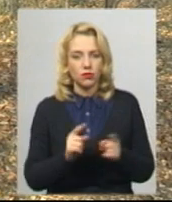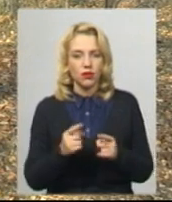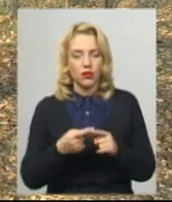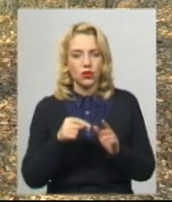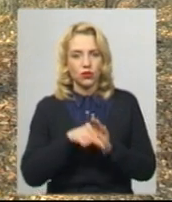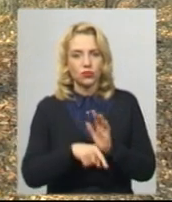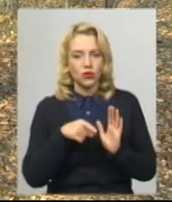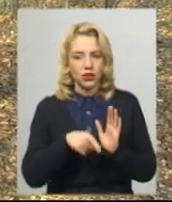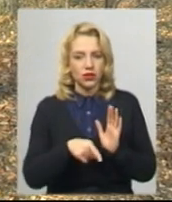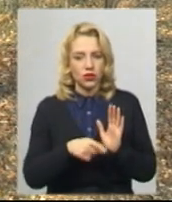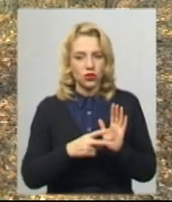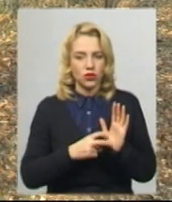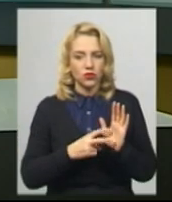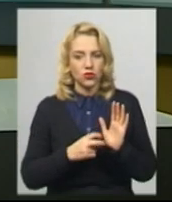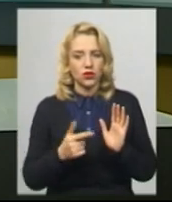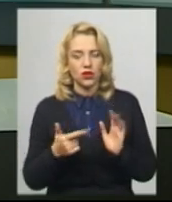1700 гривень.